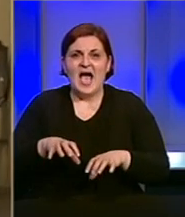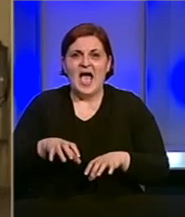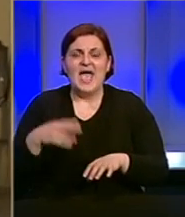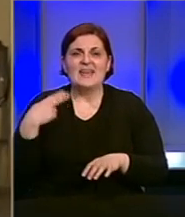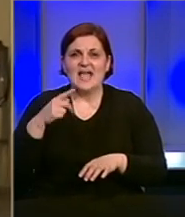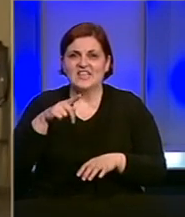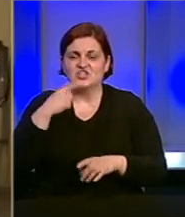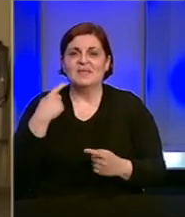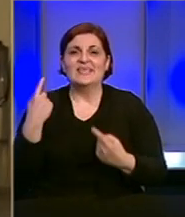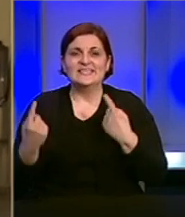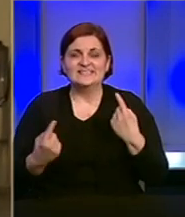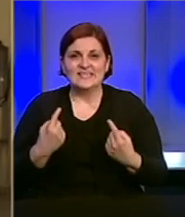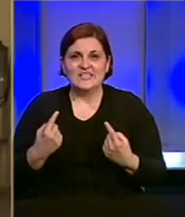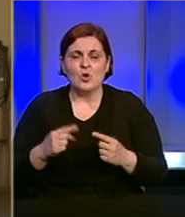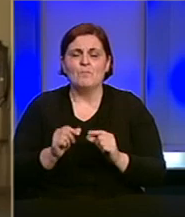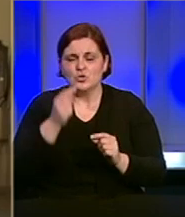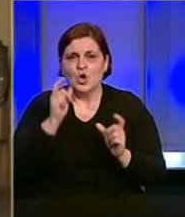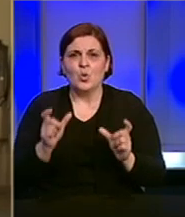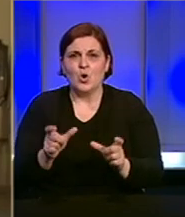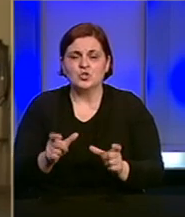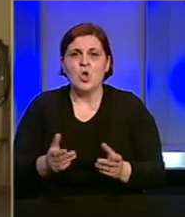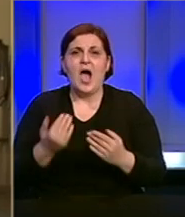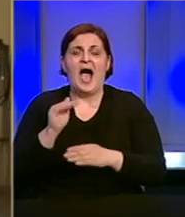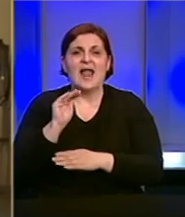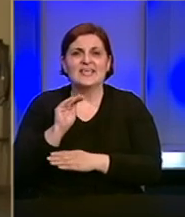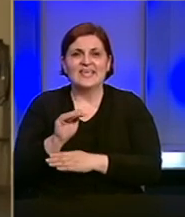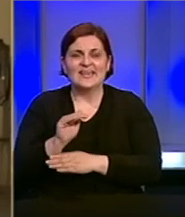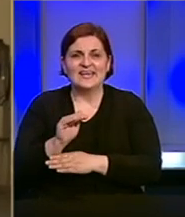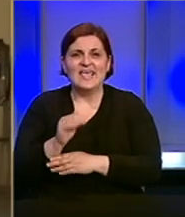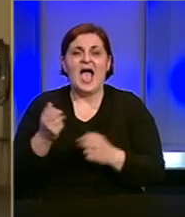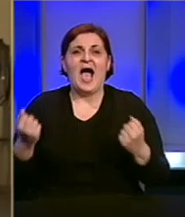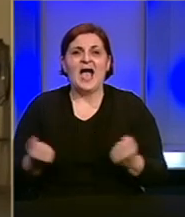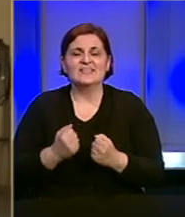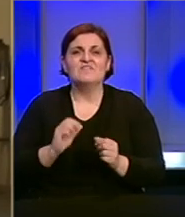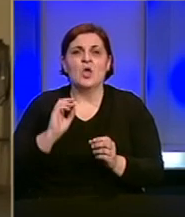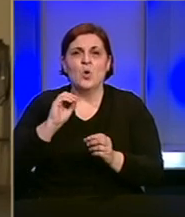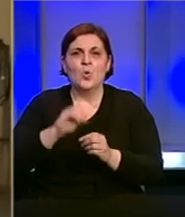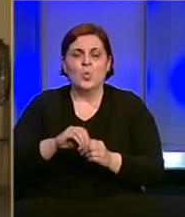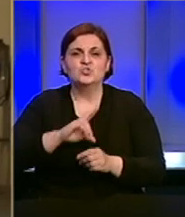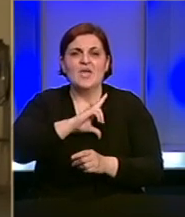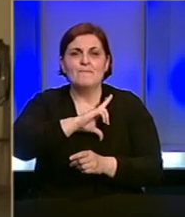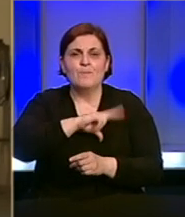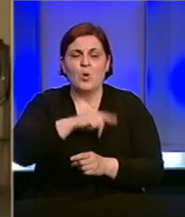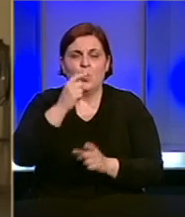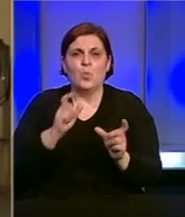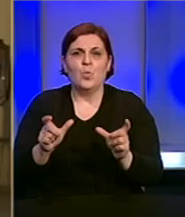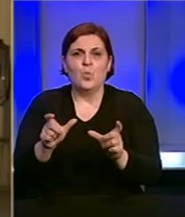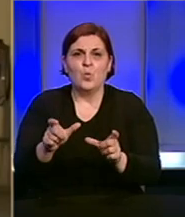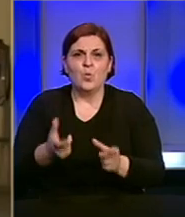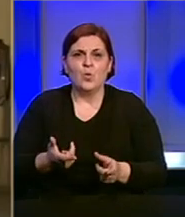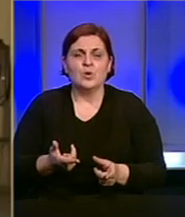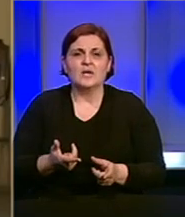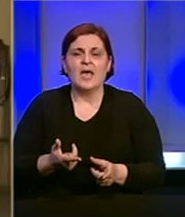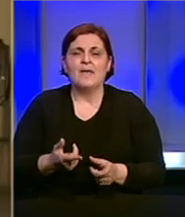Nadležni tvrde da je situacija ipak pod kontrolom, ali najavljuju i aktivnije učešće policije u kontroli primjene